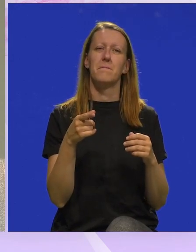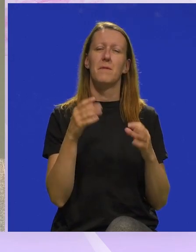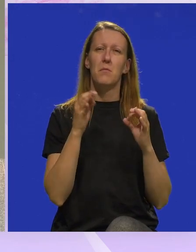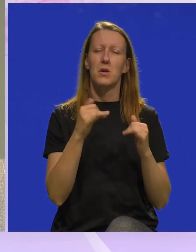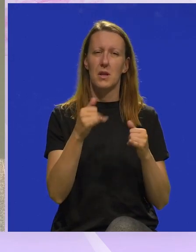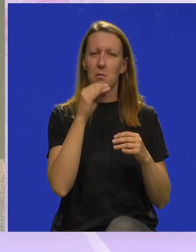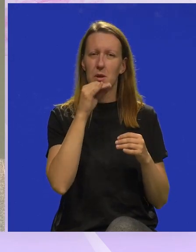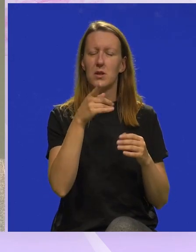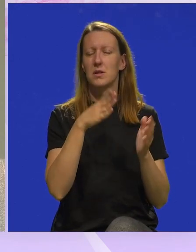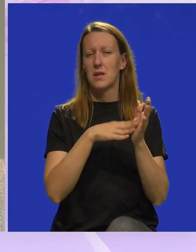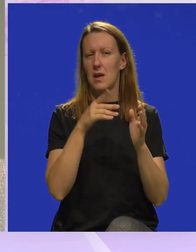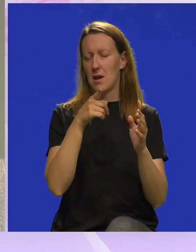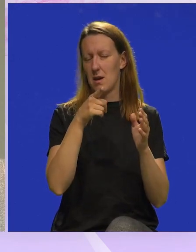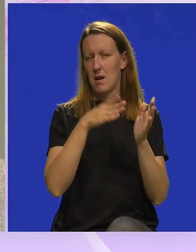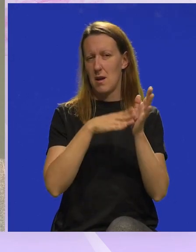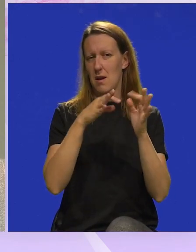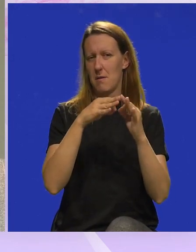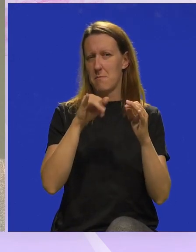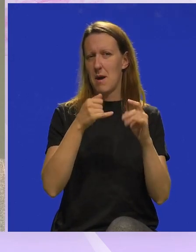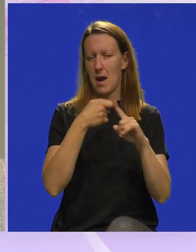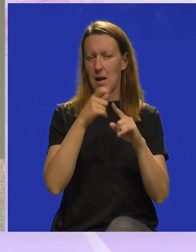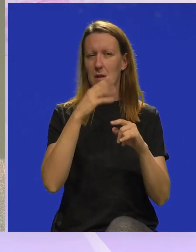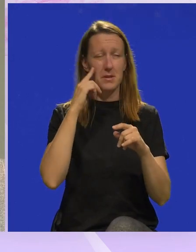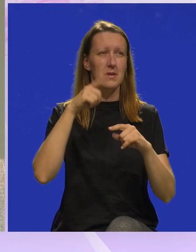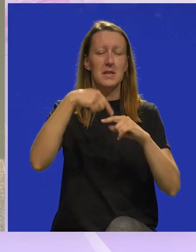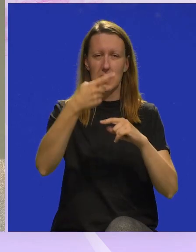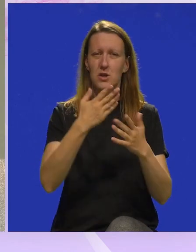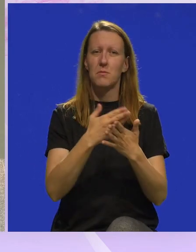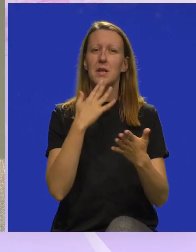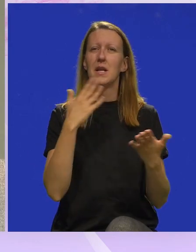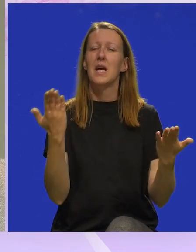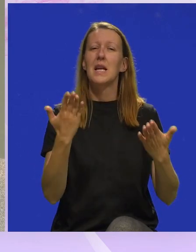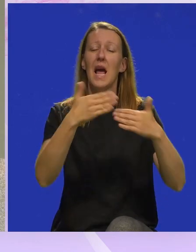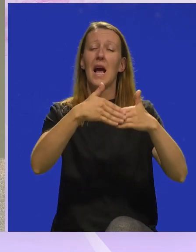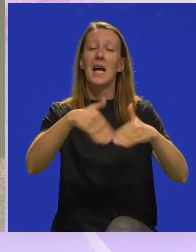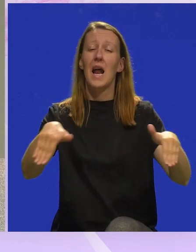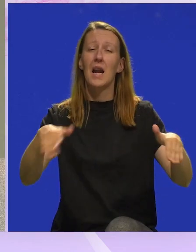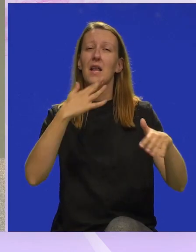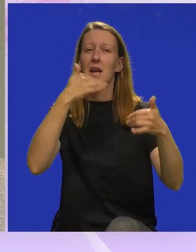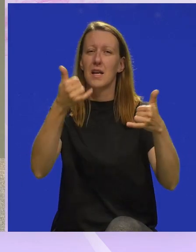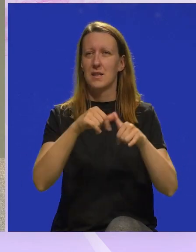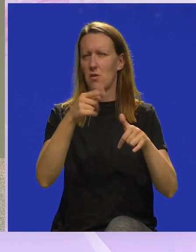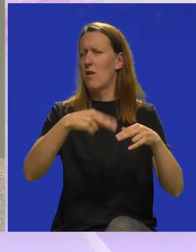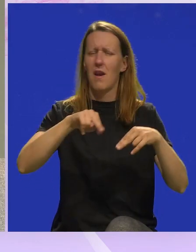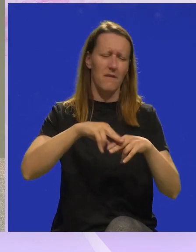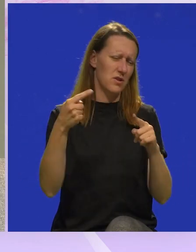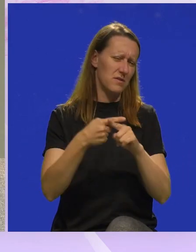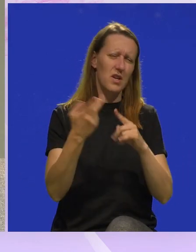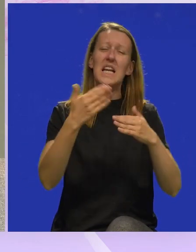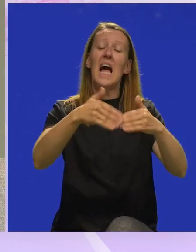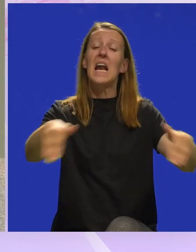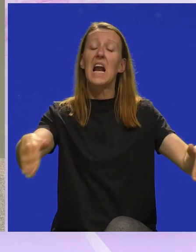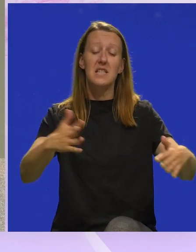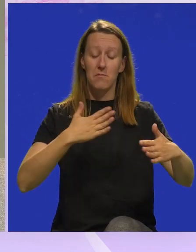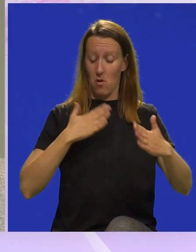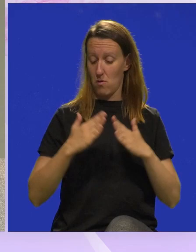Baš što sad pričam s Michaelom, mislim da će jedno od sljedećih tema biti kad je kunfin. Jer u Istrije to je jedno od najčešćih tema. Di je